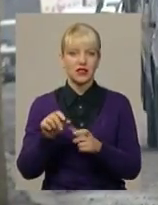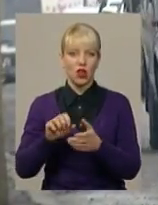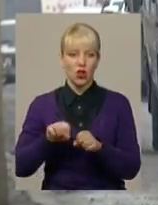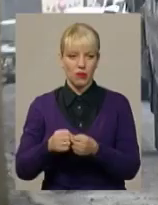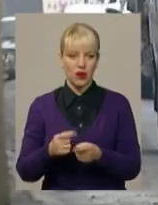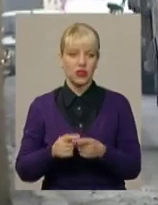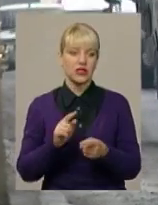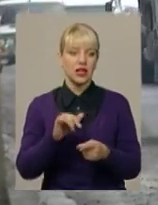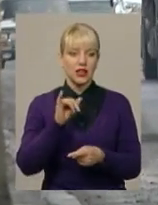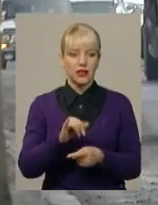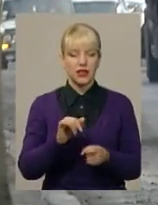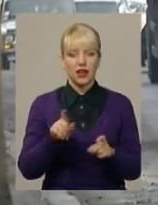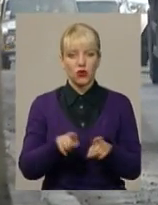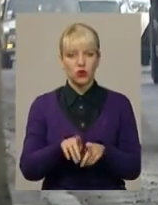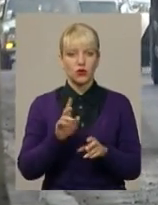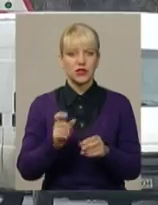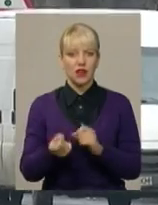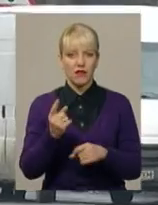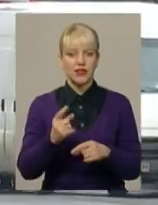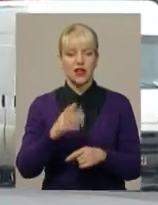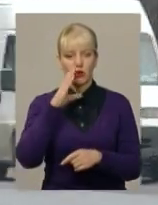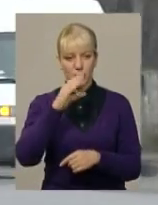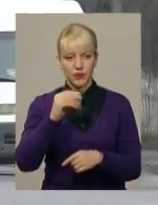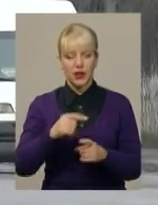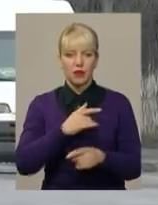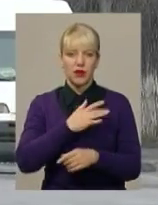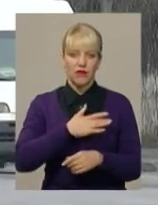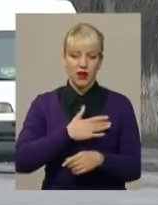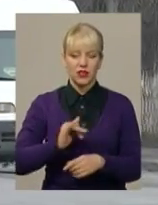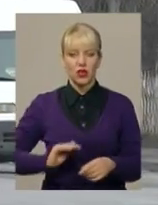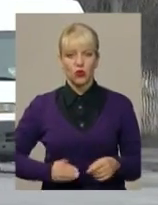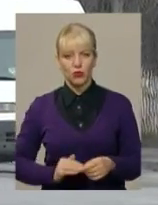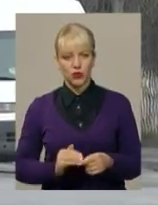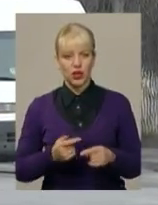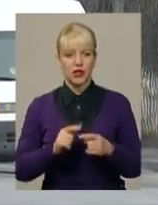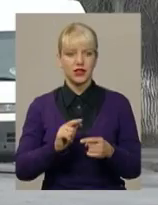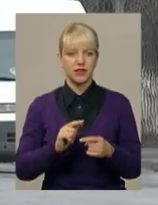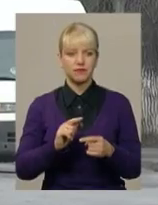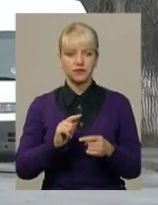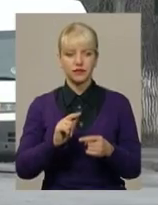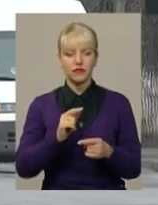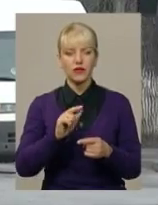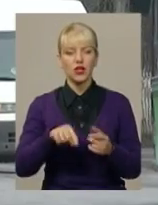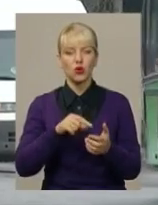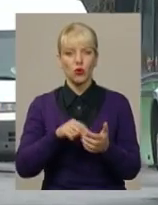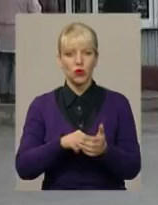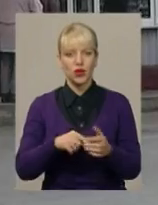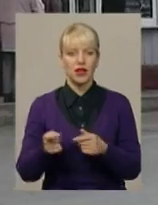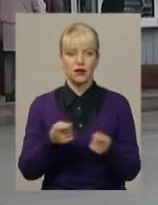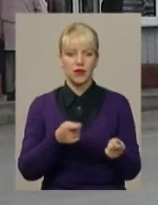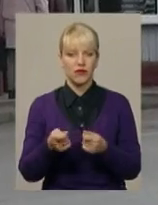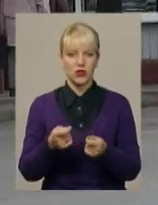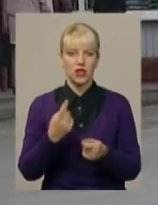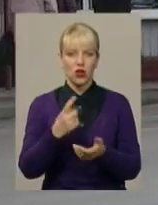-трекери мають з'явитися і в маршрутних таксі, і приватні, і комунальні перевізники встановлюють їх за власні кошти. Вартість одного трекера –